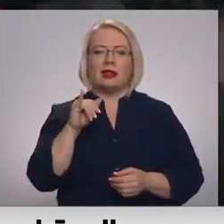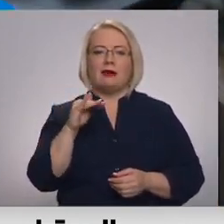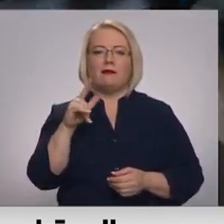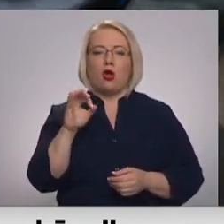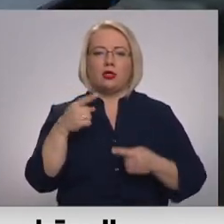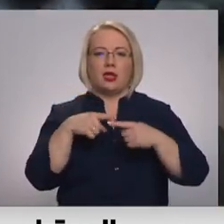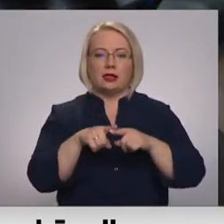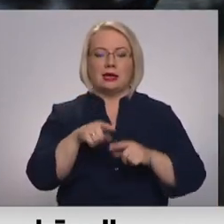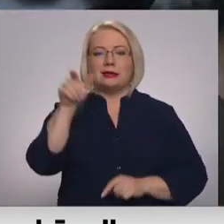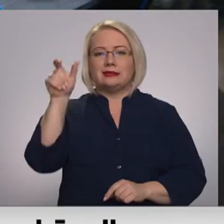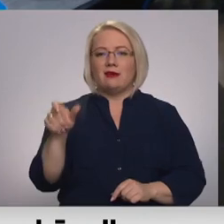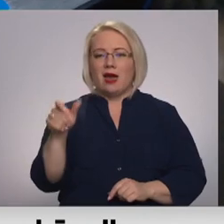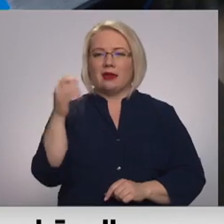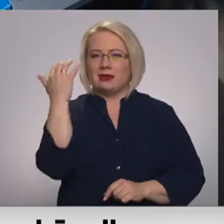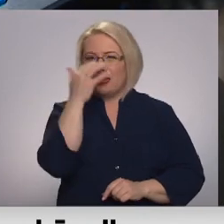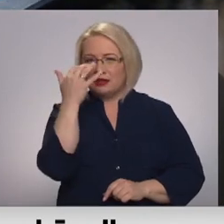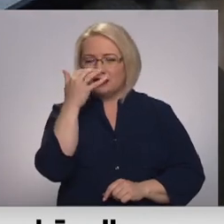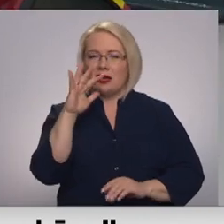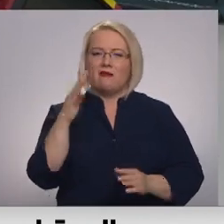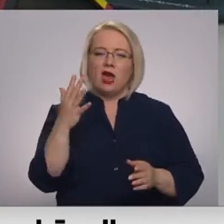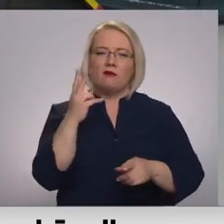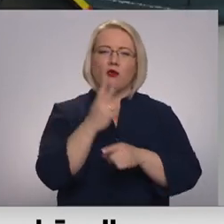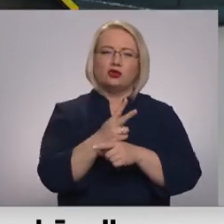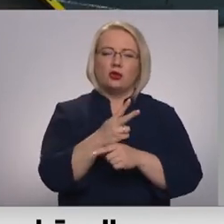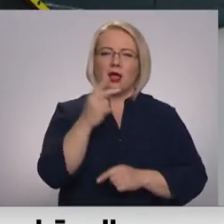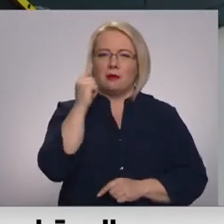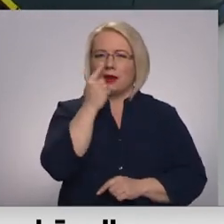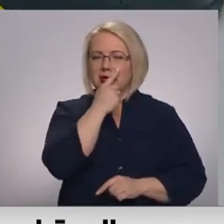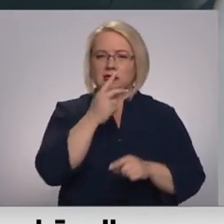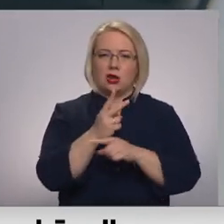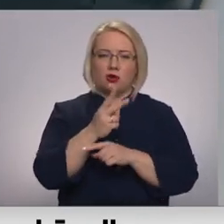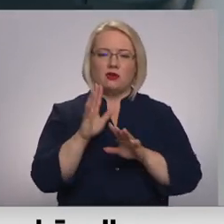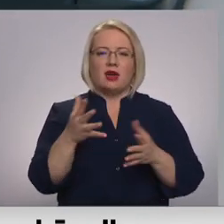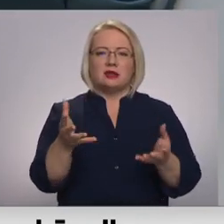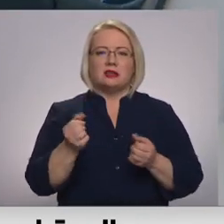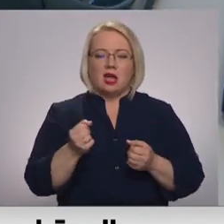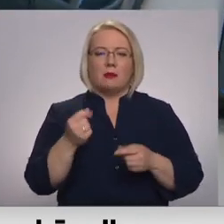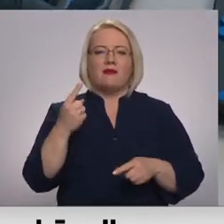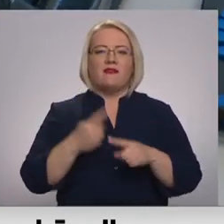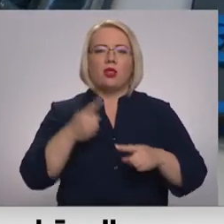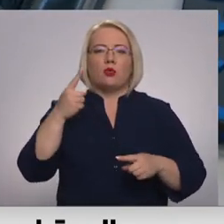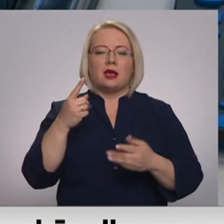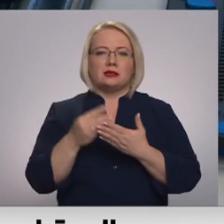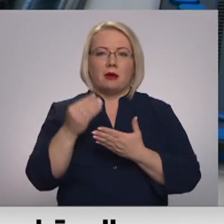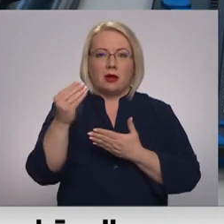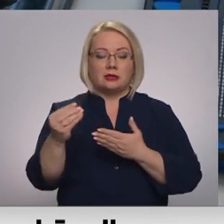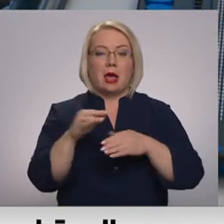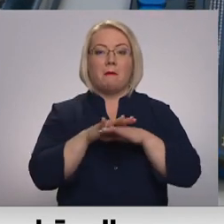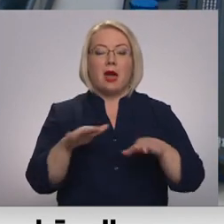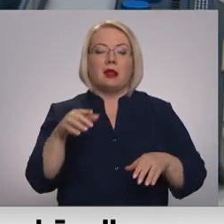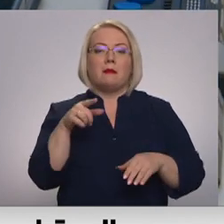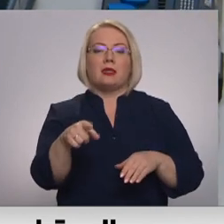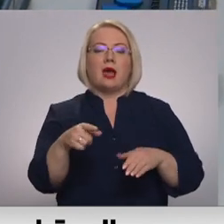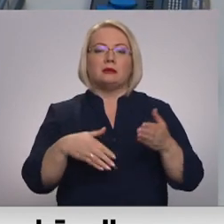tehniku cilvēka redzis invalidāti vai funkcionāliem redzis traucējumiem var saņemt veicot vienreizēju iemaksu. Bērniem šāds palīga